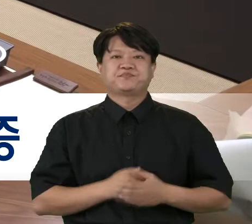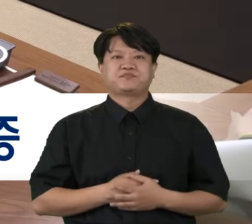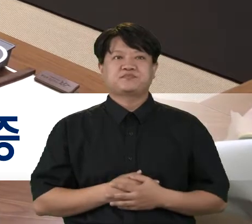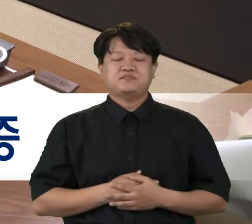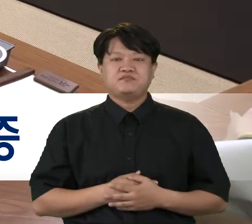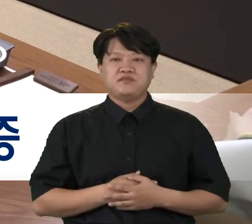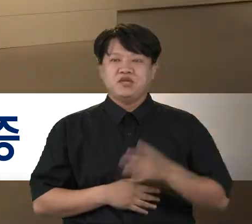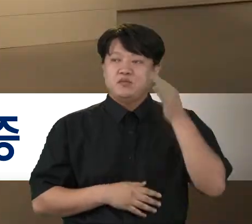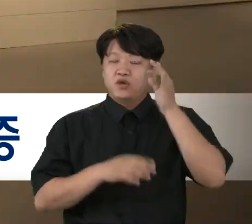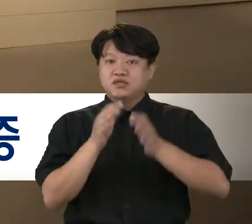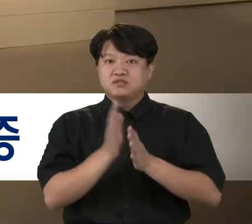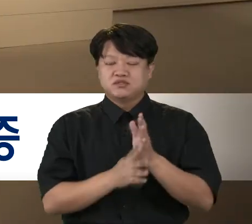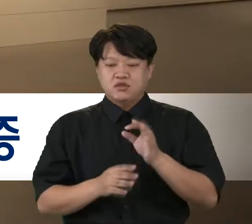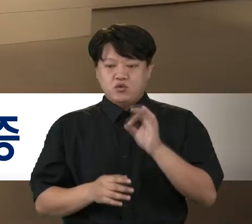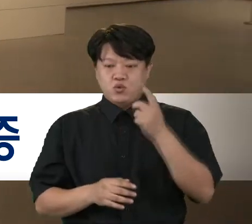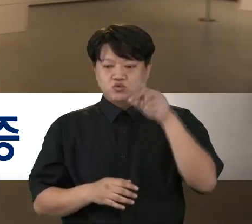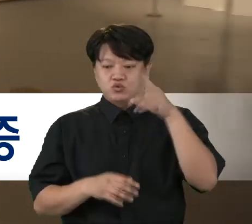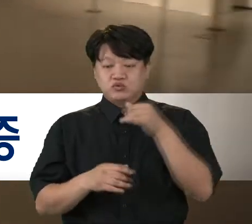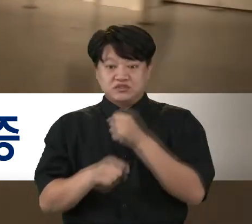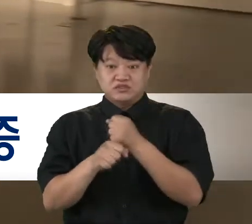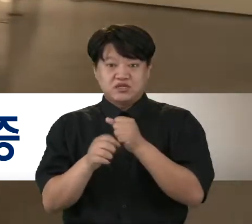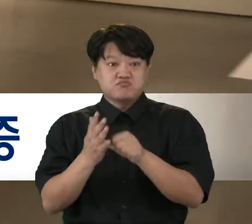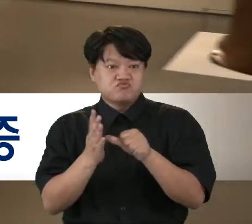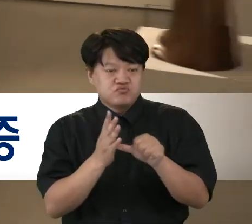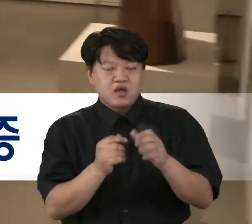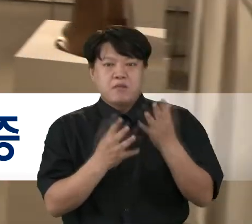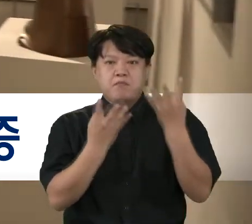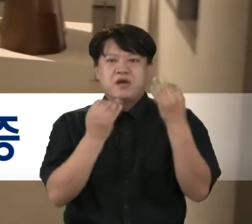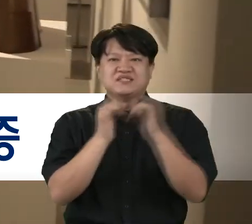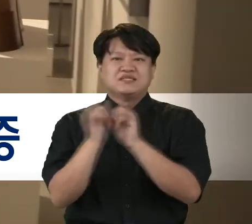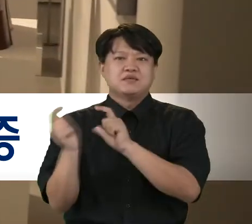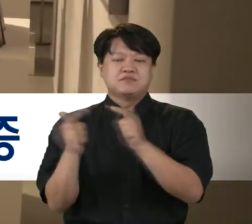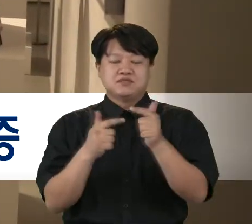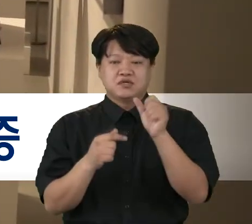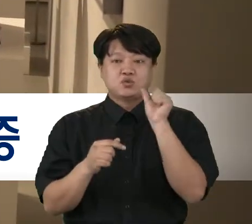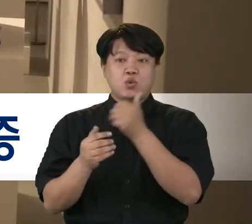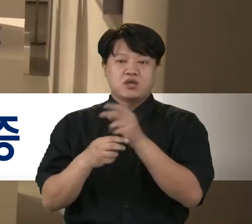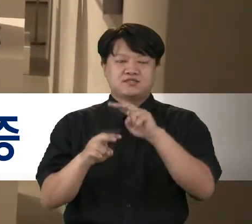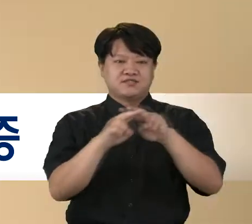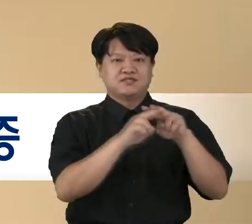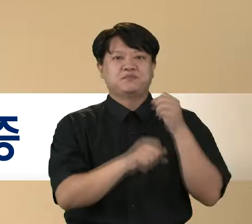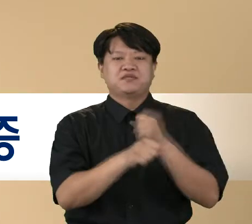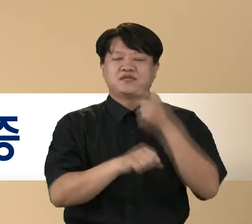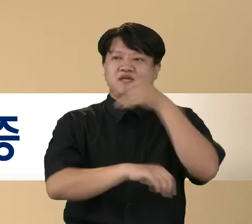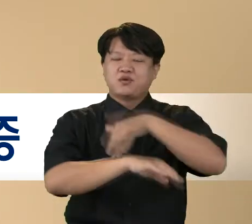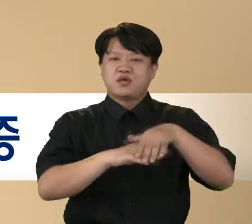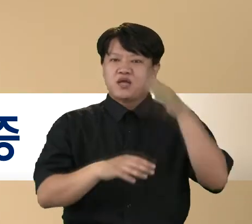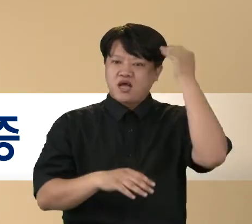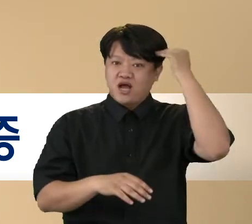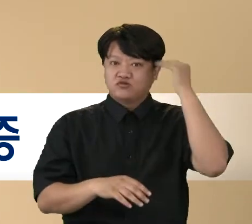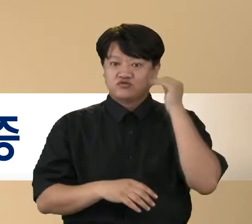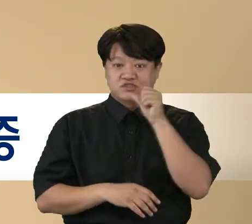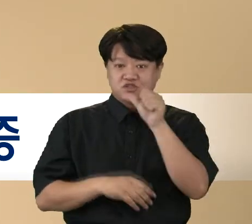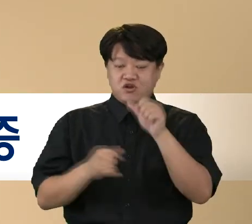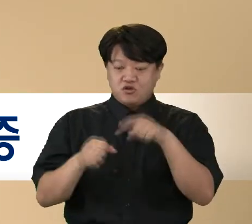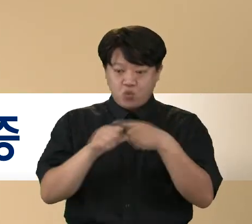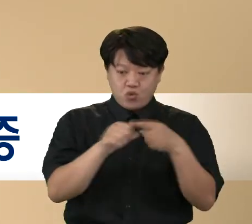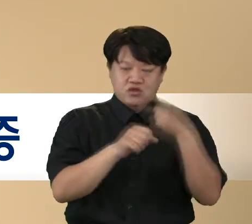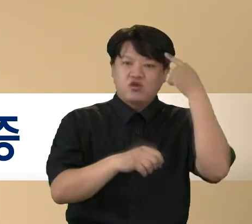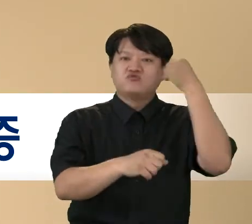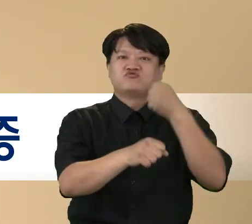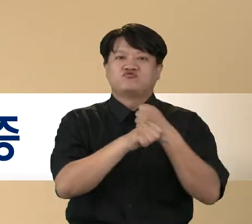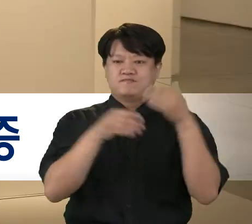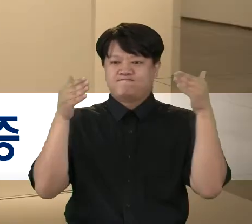말했습니다. 이에 시는 오종욱 작가의 작품을 많은 사람들에게 소개하는 자리를 만들 계획이며 한국 철 조각